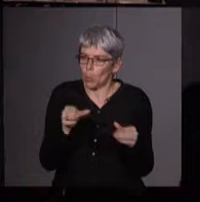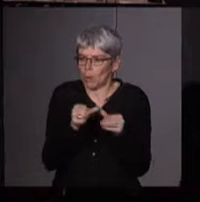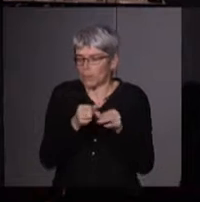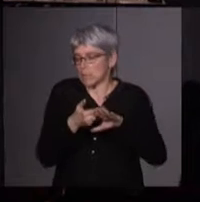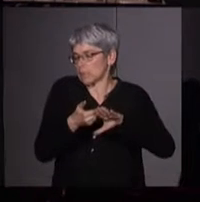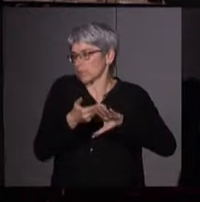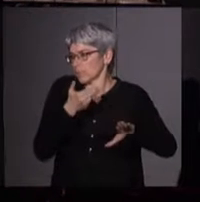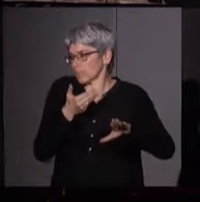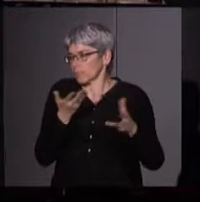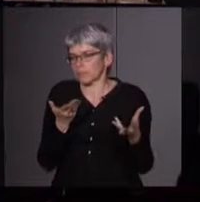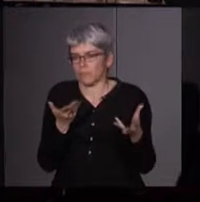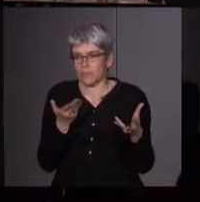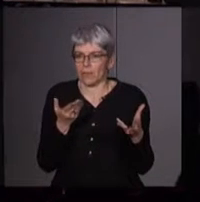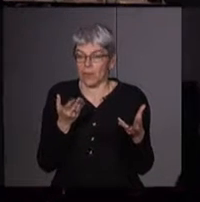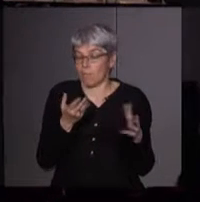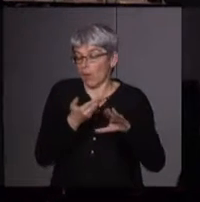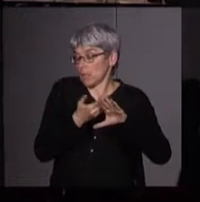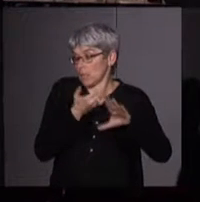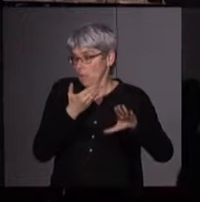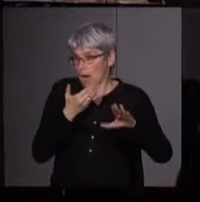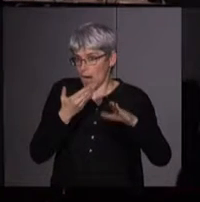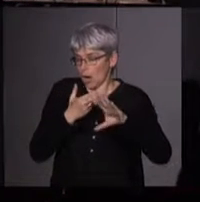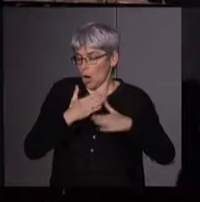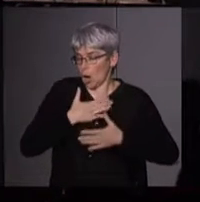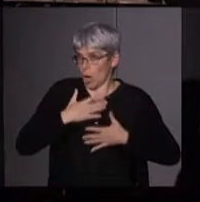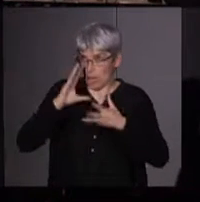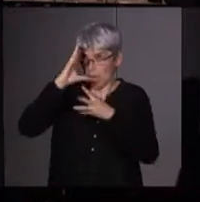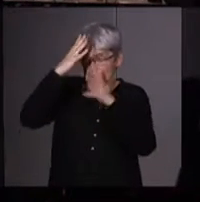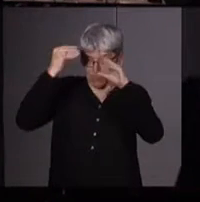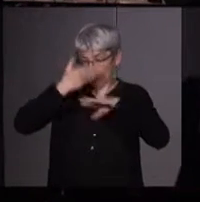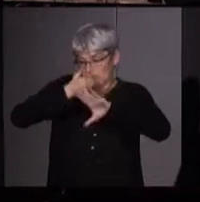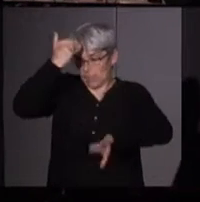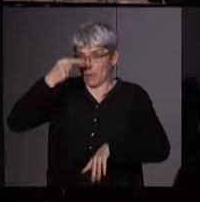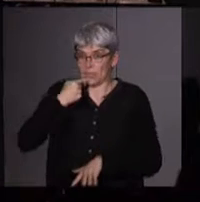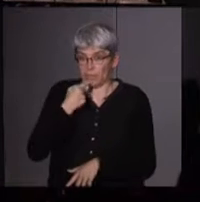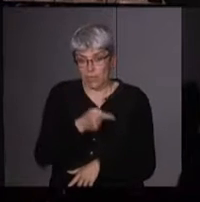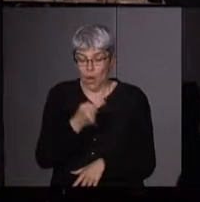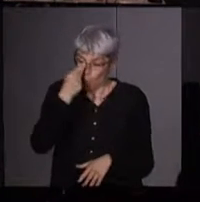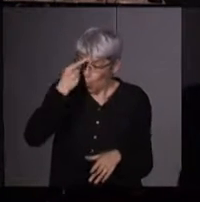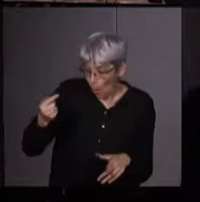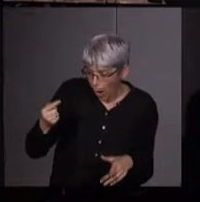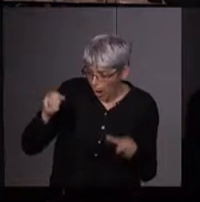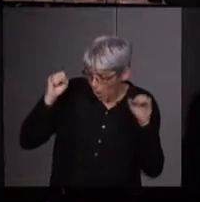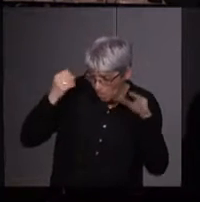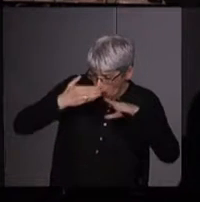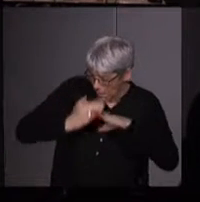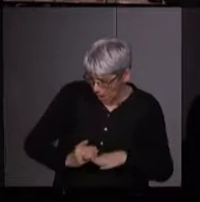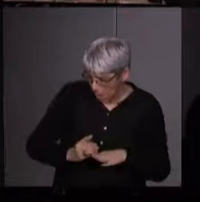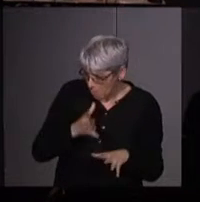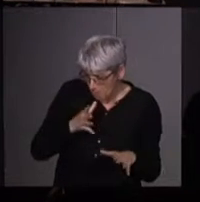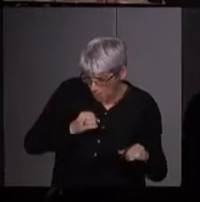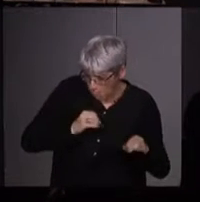désapocalyptisés le corps et l'esprit, c'est-à-dire que là où elles pensaient que tout était joué, que